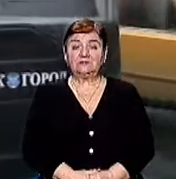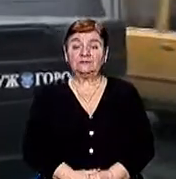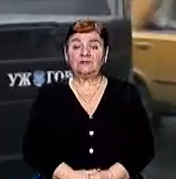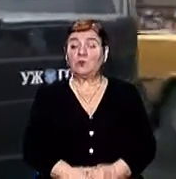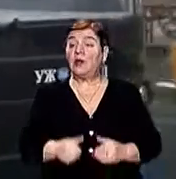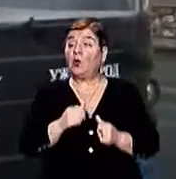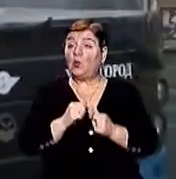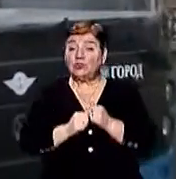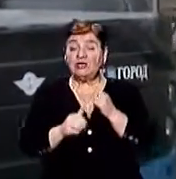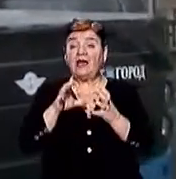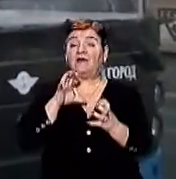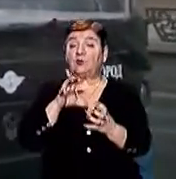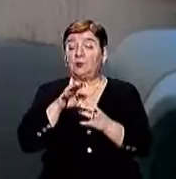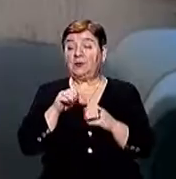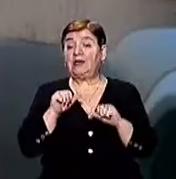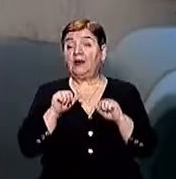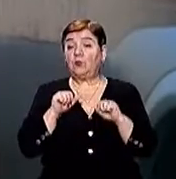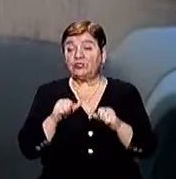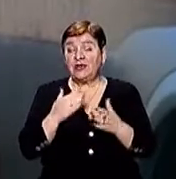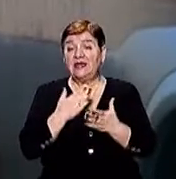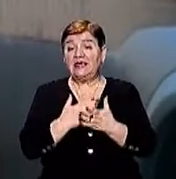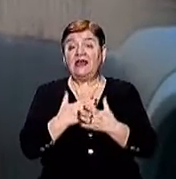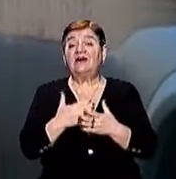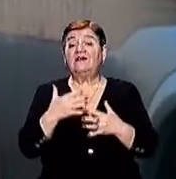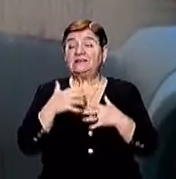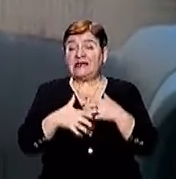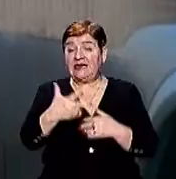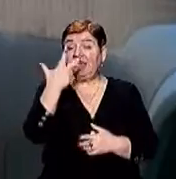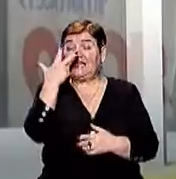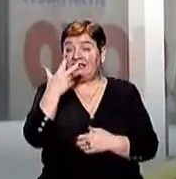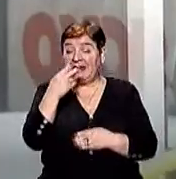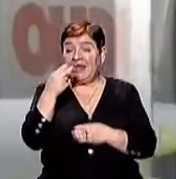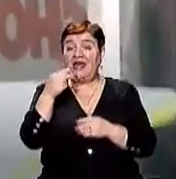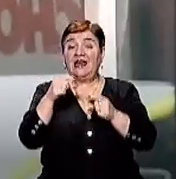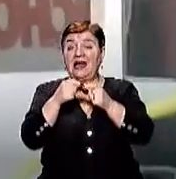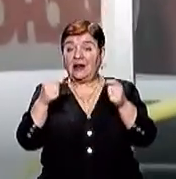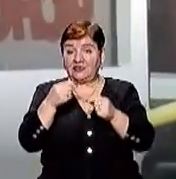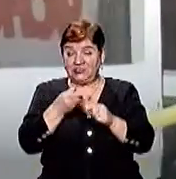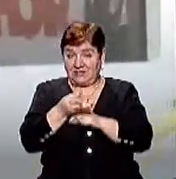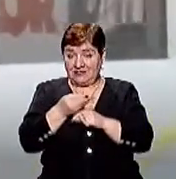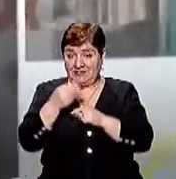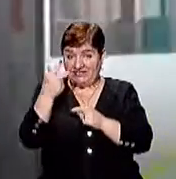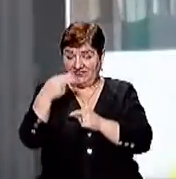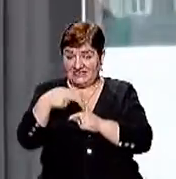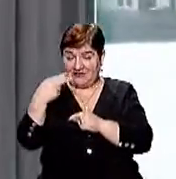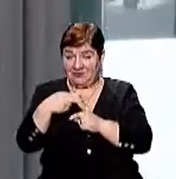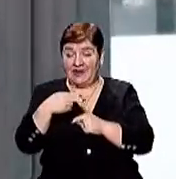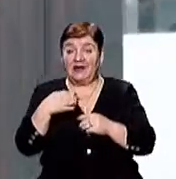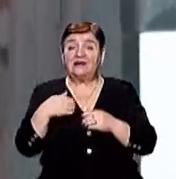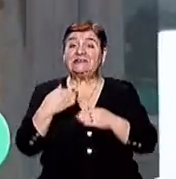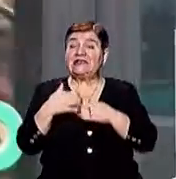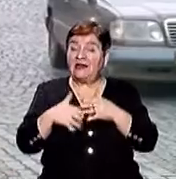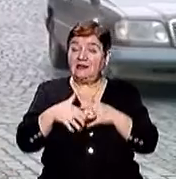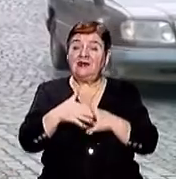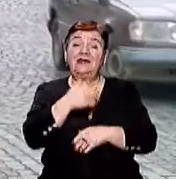Кожен комунальний автобус в Ужгороді має всередині три валідатори для безготівкового розрахунку за проїзд біля передніх, середніх і